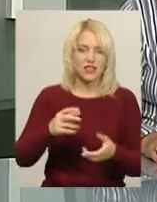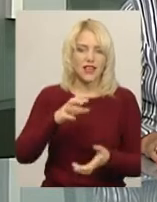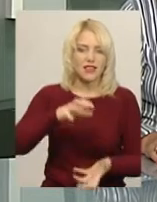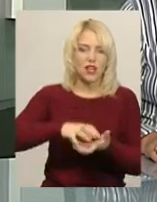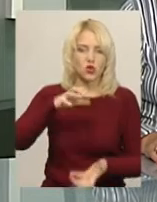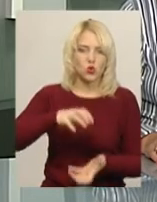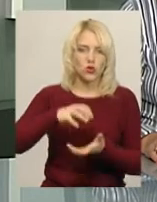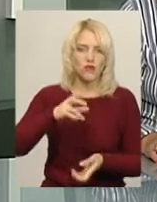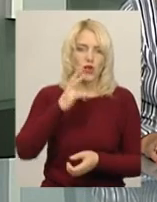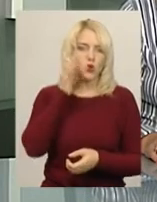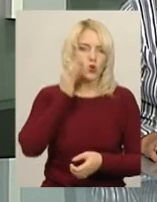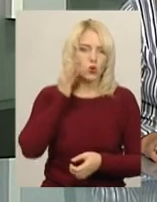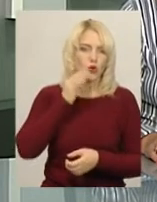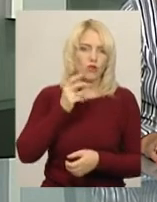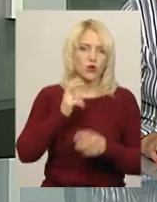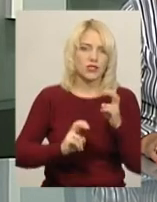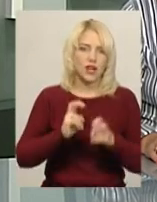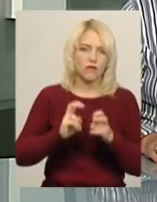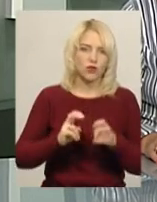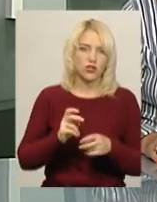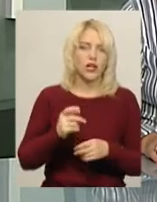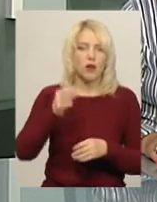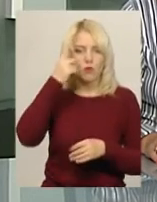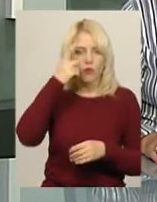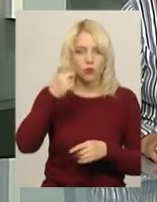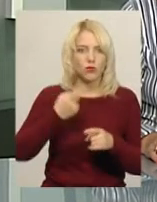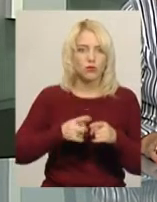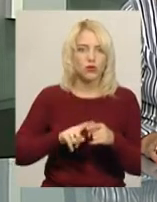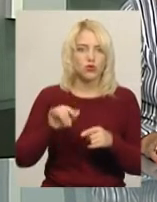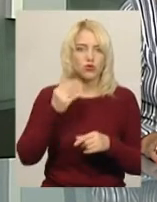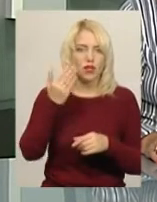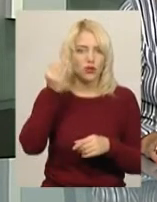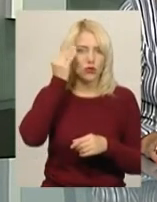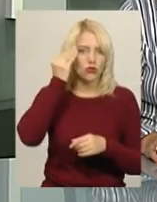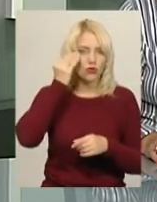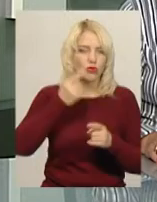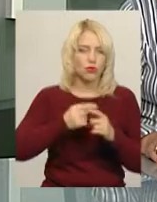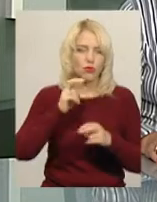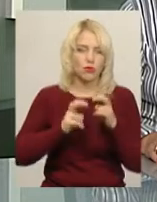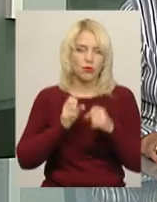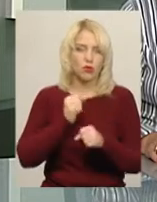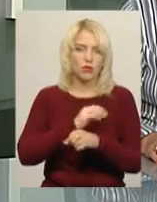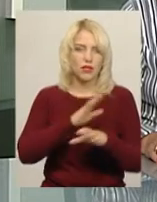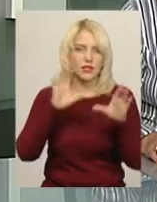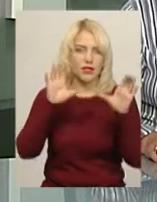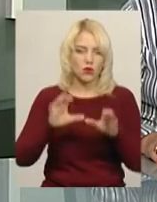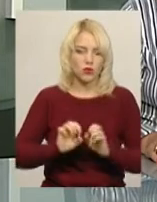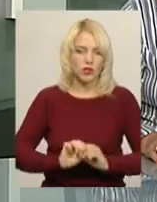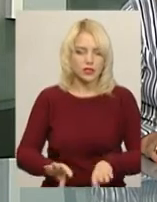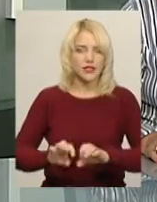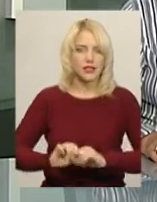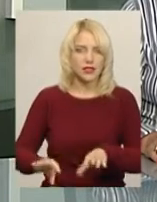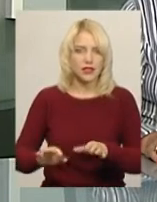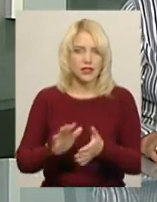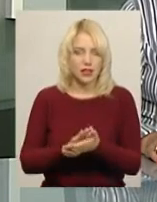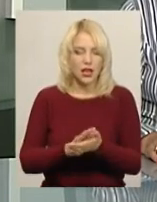цукрового заводу Віктор Лисоконь та Віктор Бабін повідомили про те, що, на їхню думку, підприємство робить незаконні скиди до місцевого